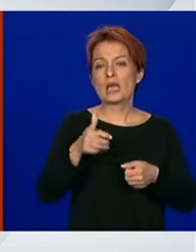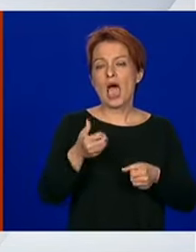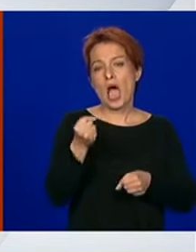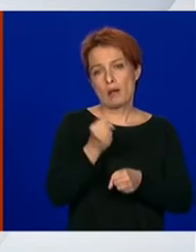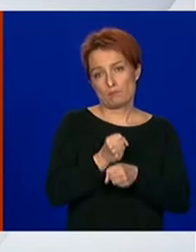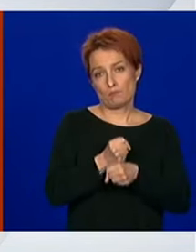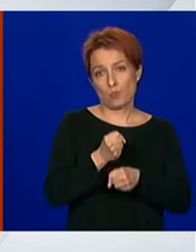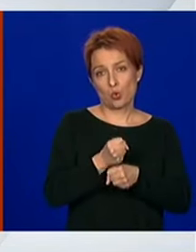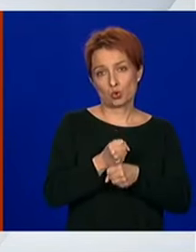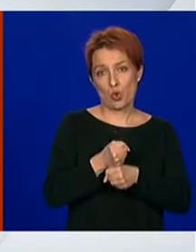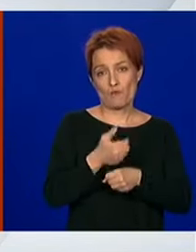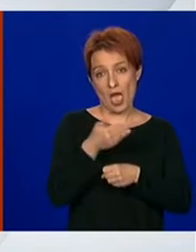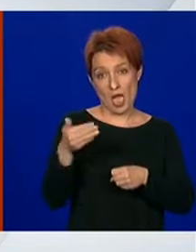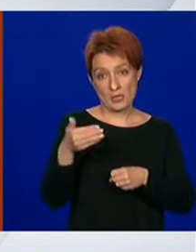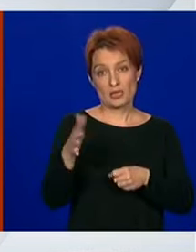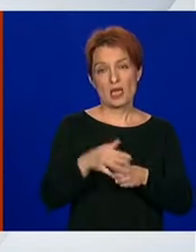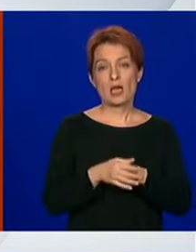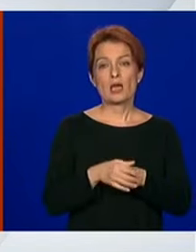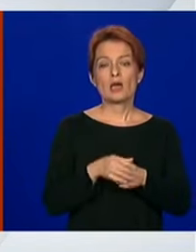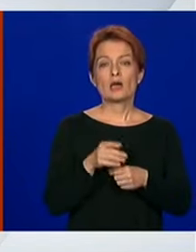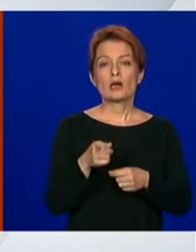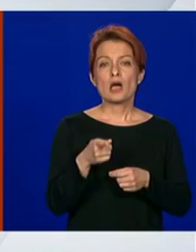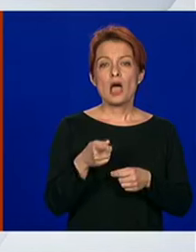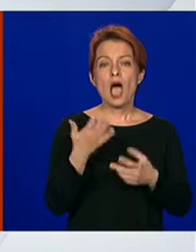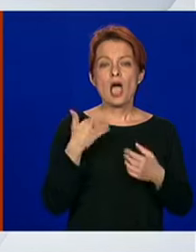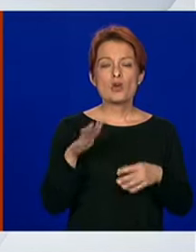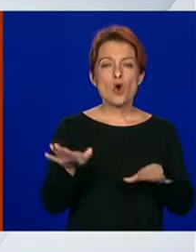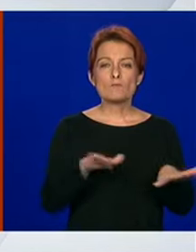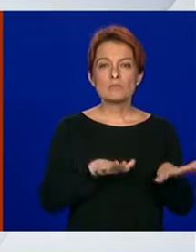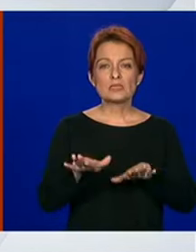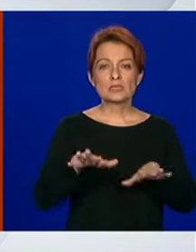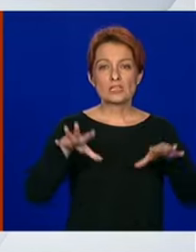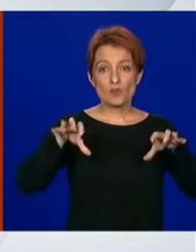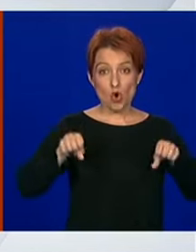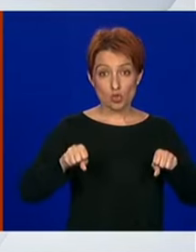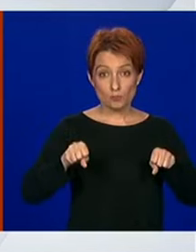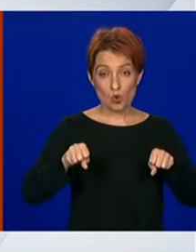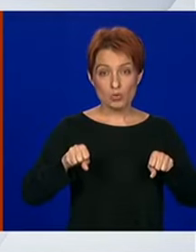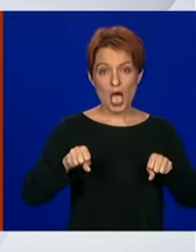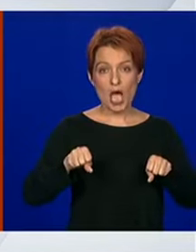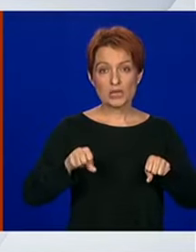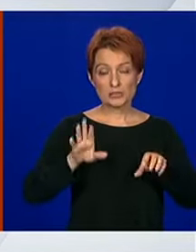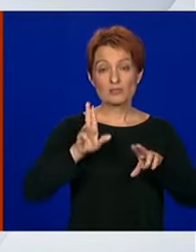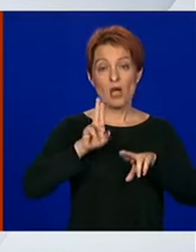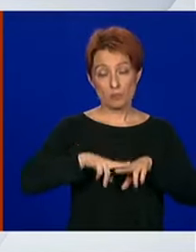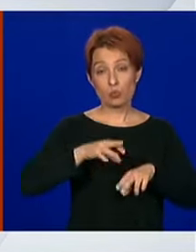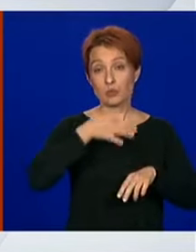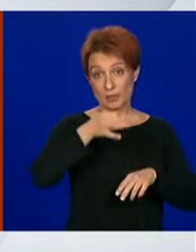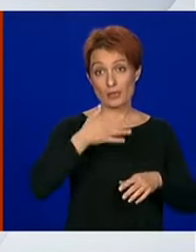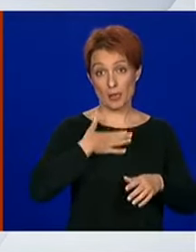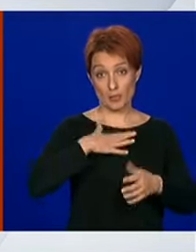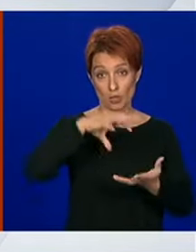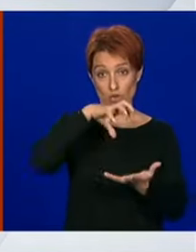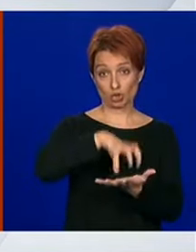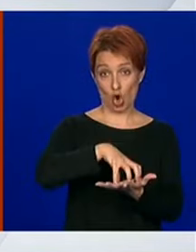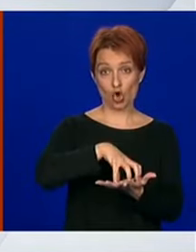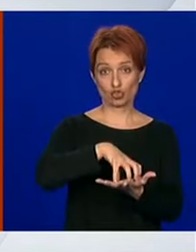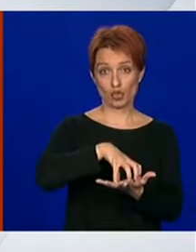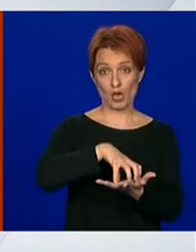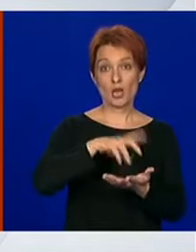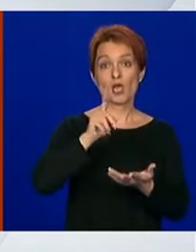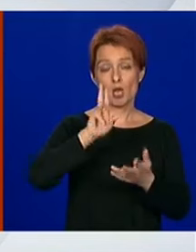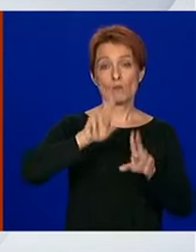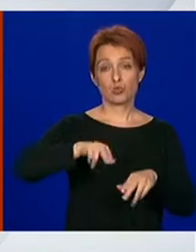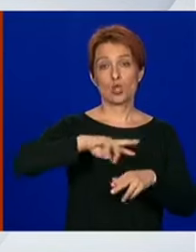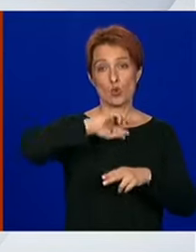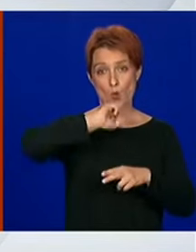ukoliko ministarstvo gospodarstva bude pitalo stožer onda će dobiti odgovor.